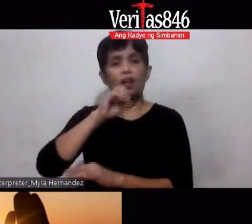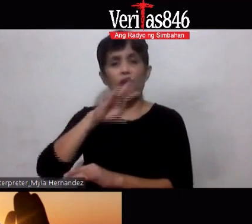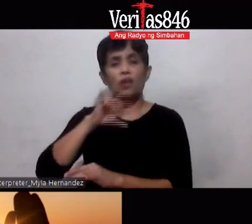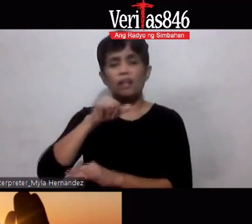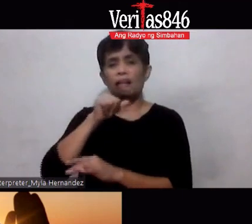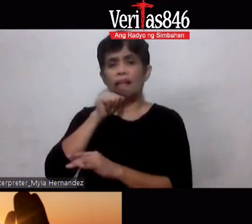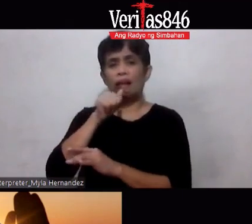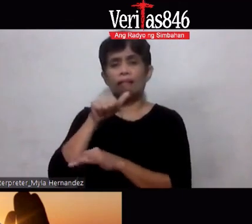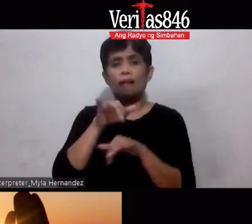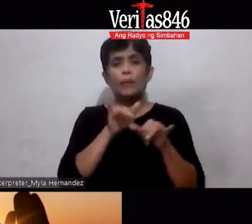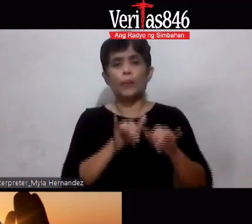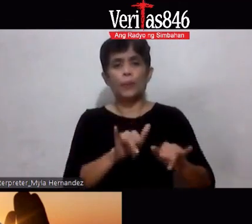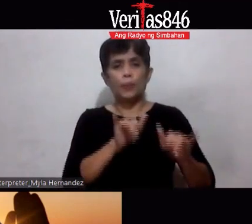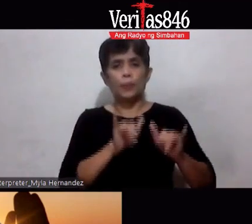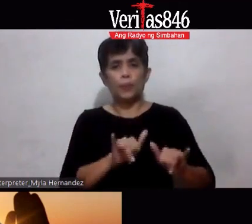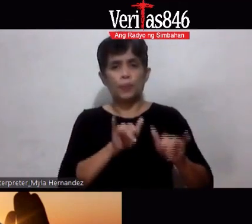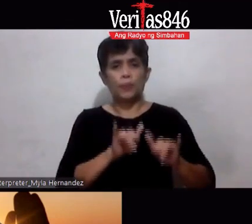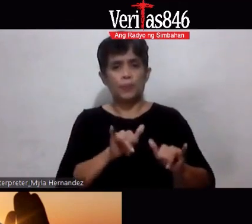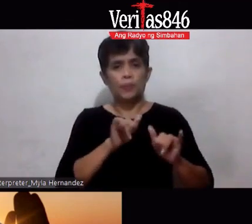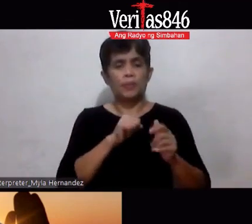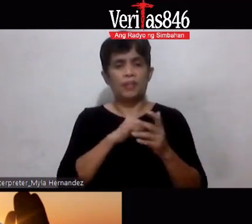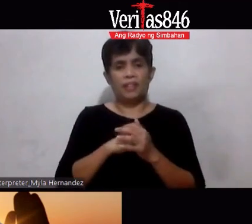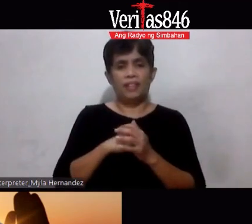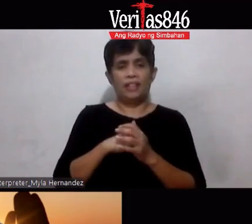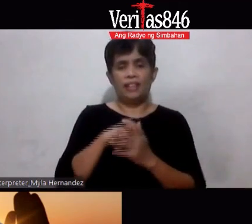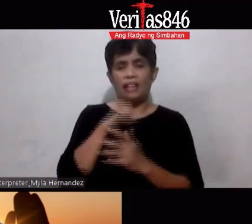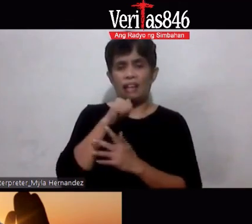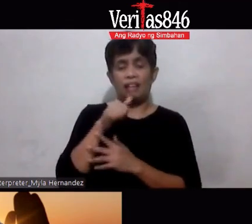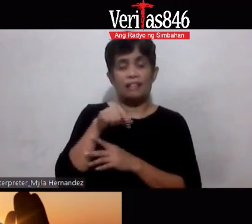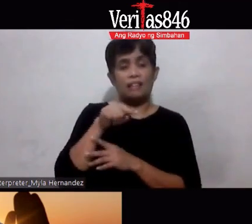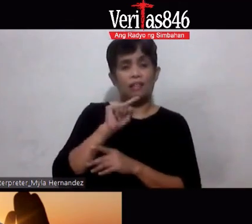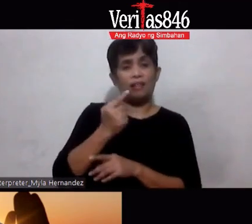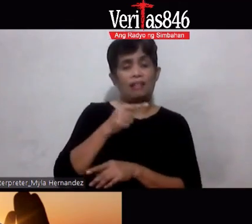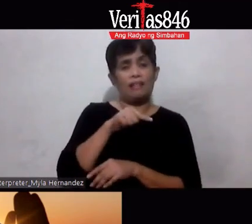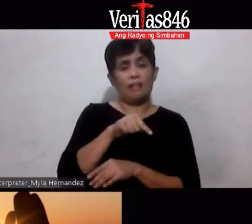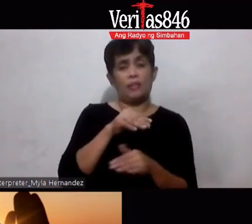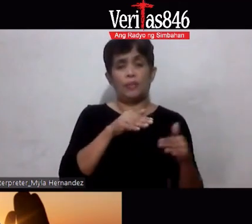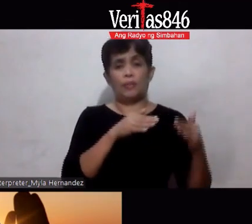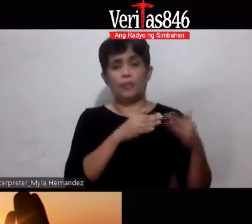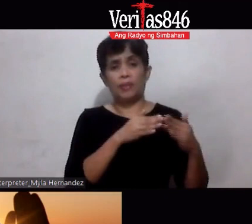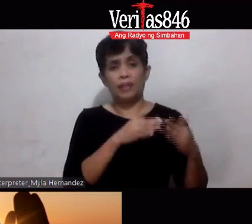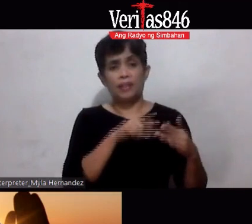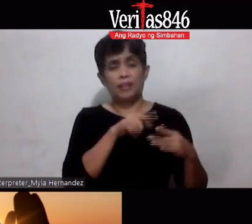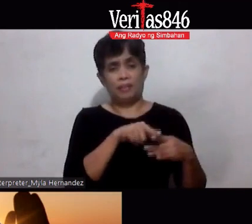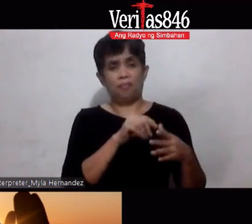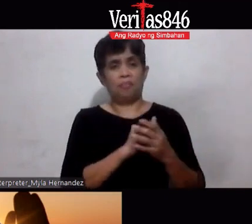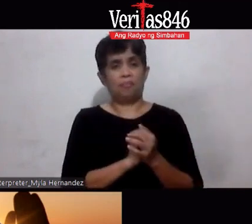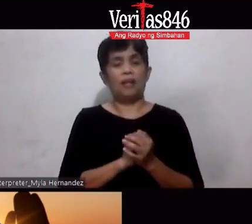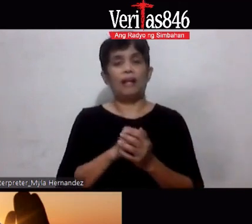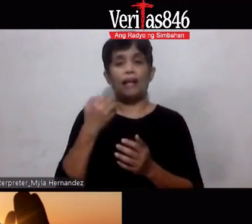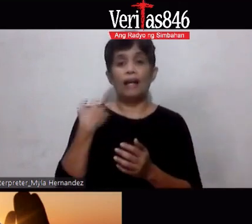nakatunganga sa hindi nakatingga dyan sa kanto or sa sulok may ginagawa okay